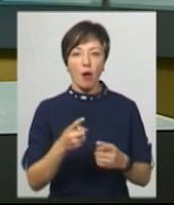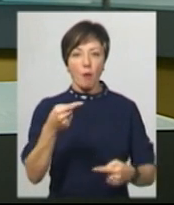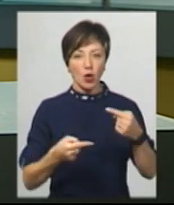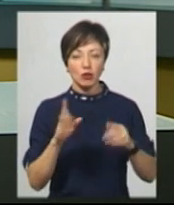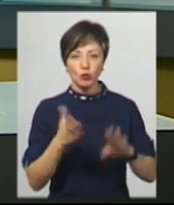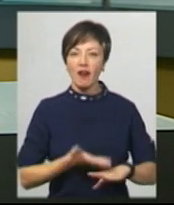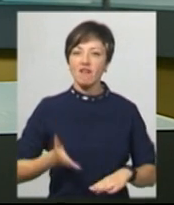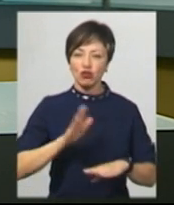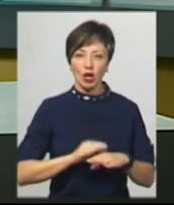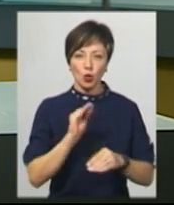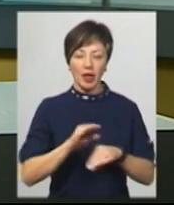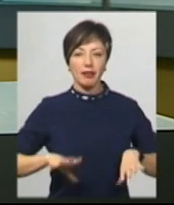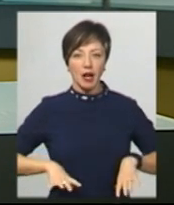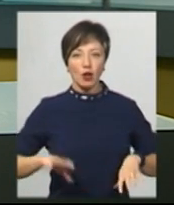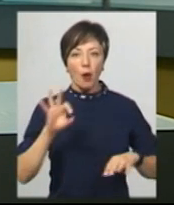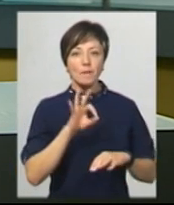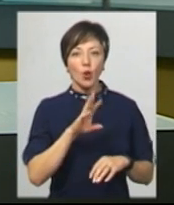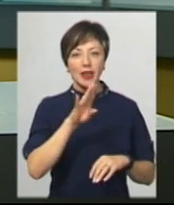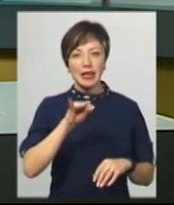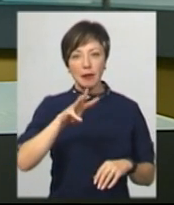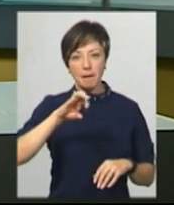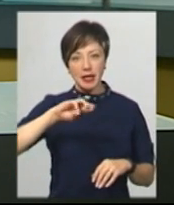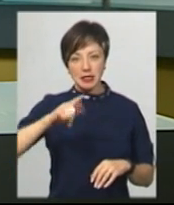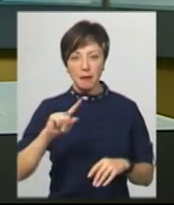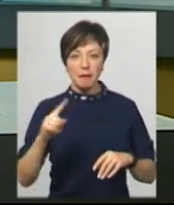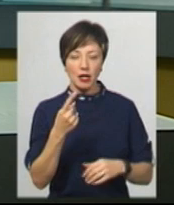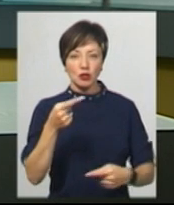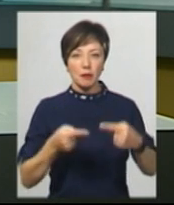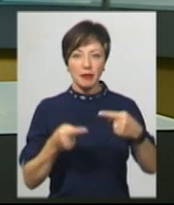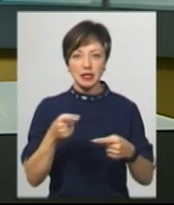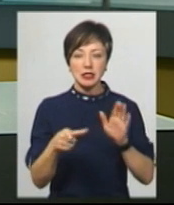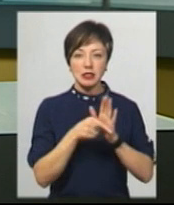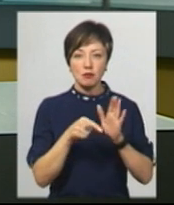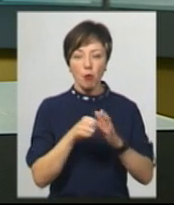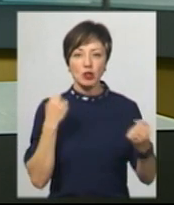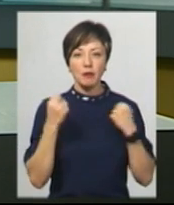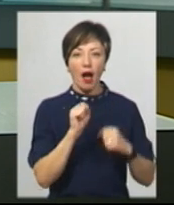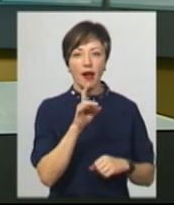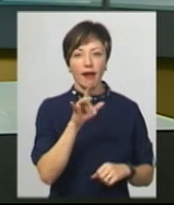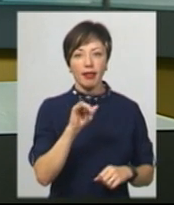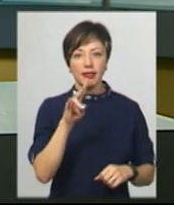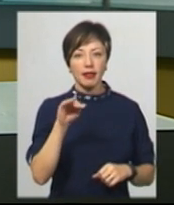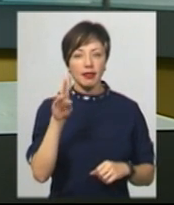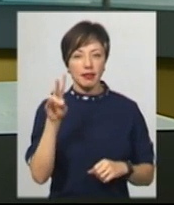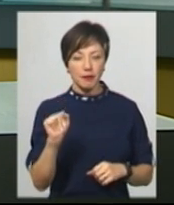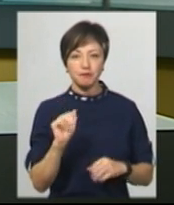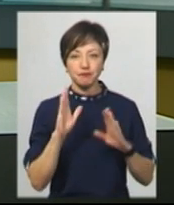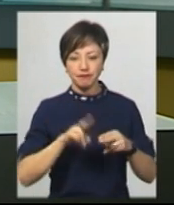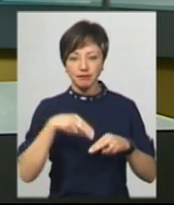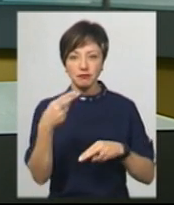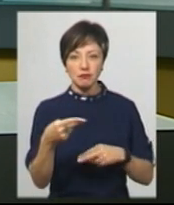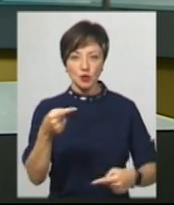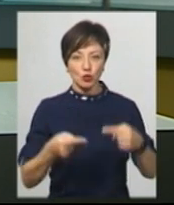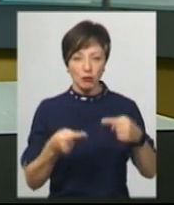важкий, додає тренер. Стосовно Тимця, то він проведе перший бій зі спортсменом Аргентини. В разі перемоги українець матиме реванш із